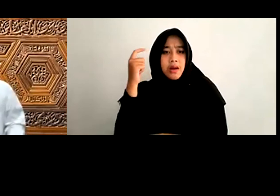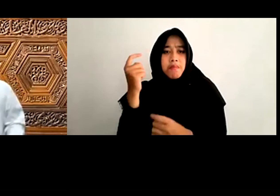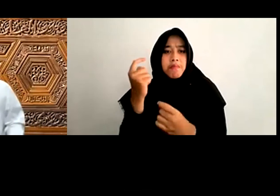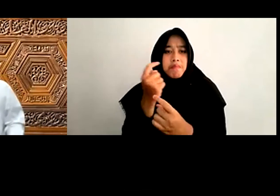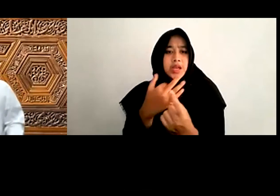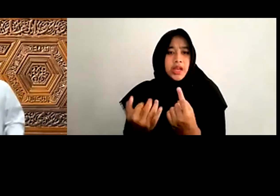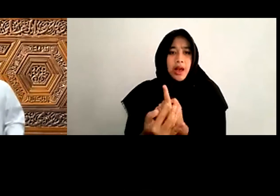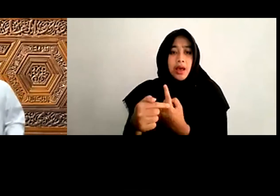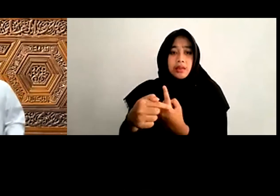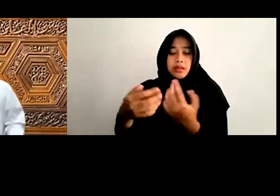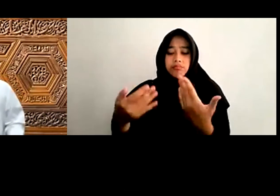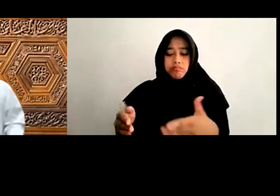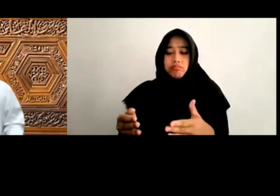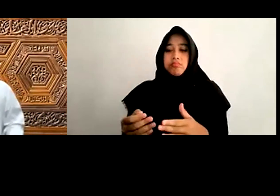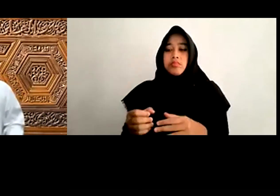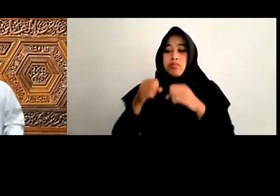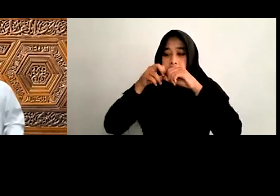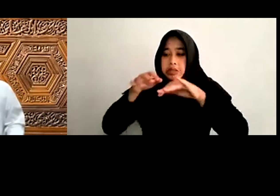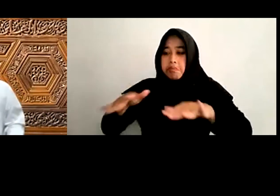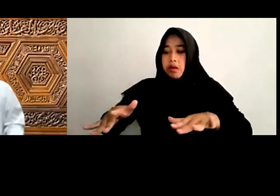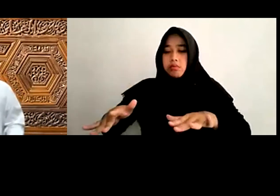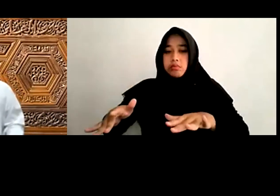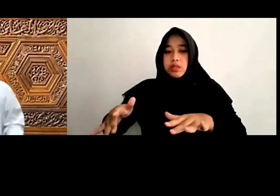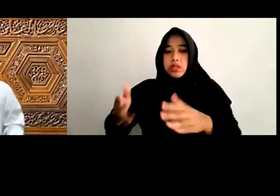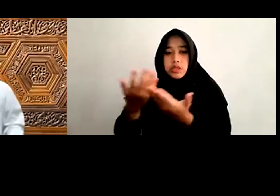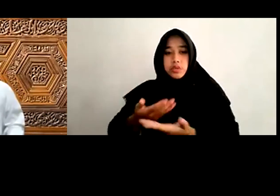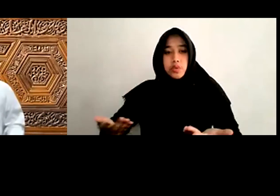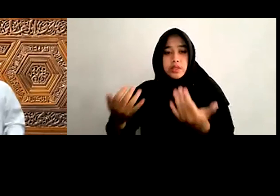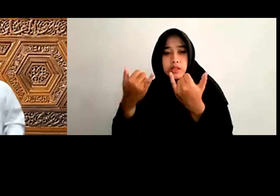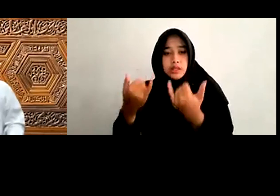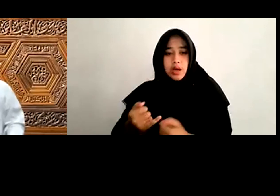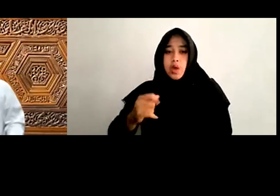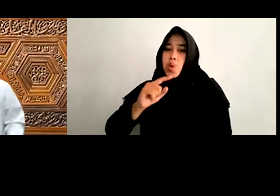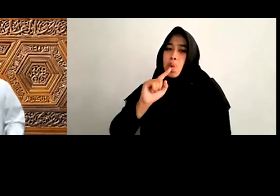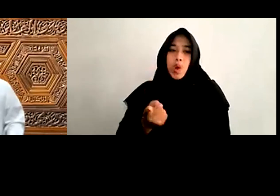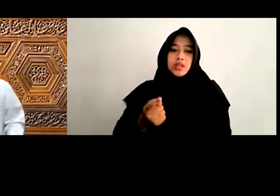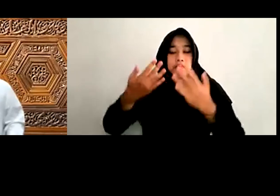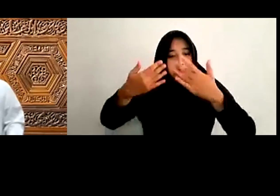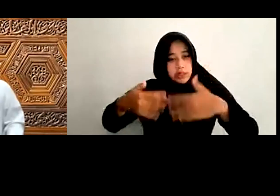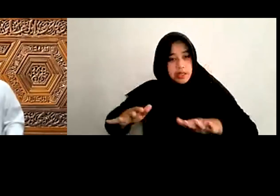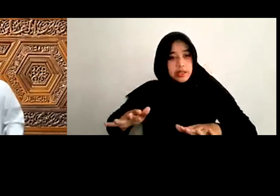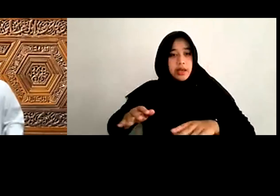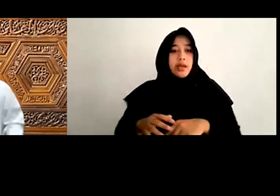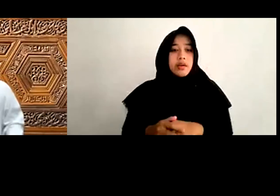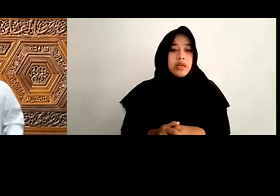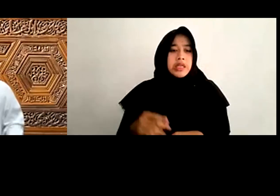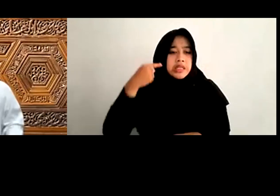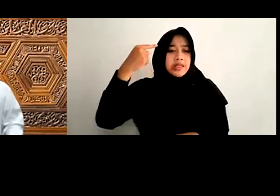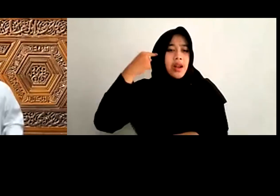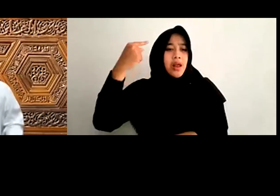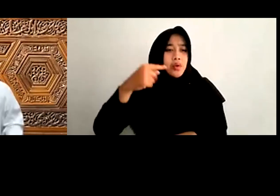Mewabah Di antara kita Harus Segera Diakhiri Seringkali Kita sebagai